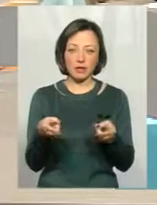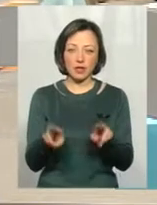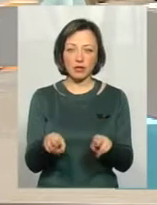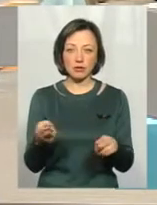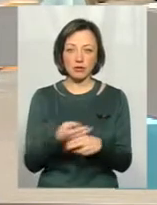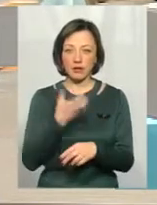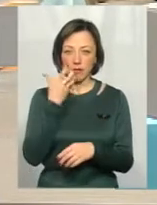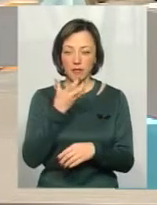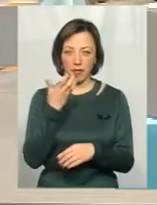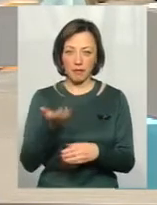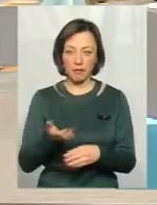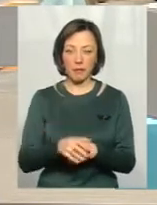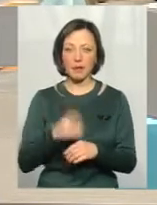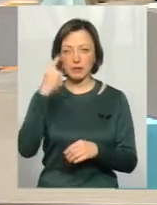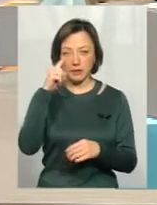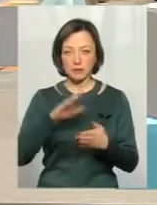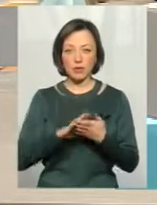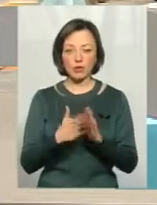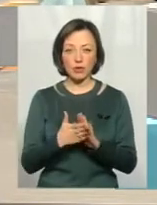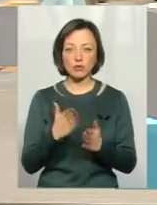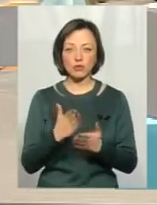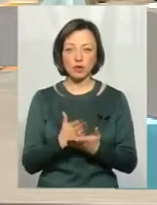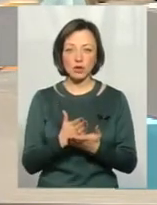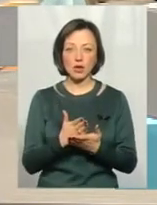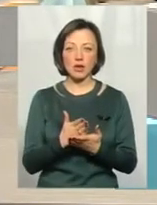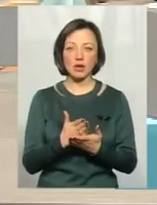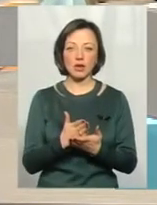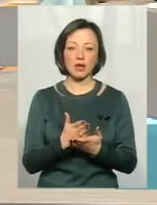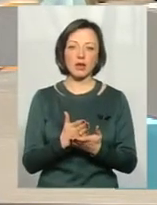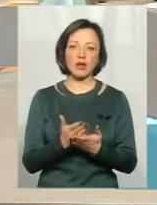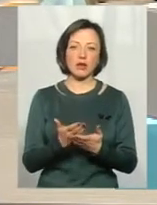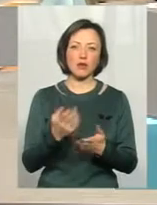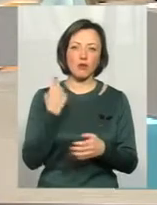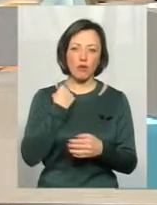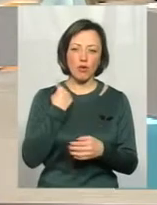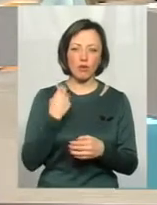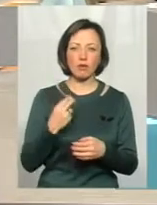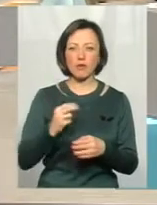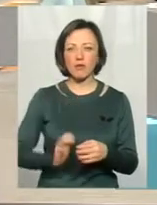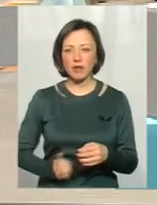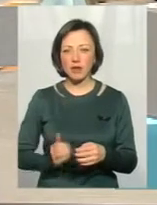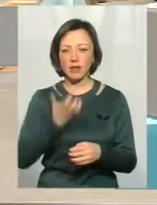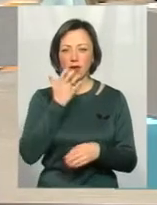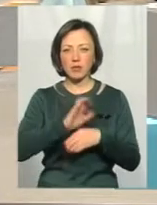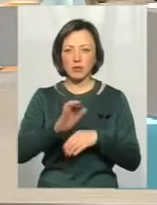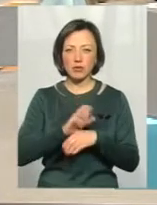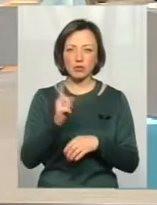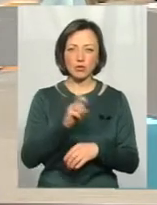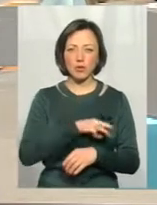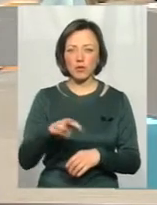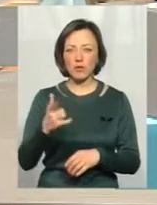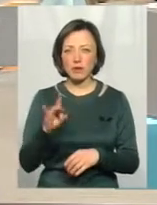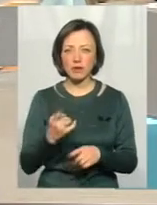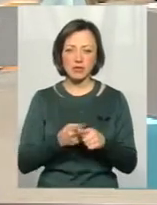без таблопостачання. Знаємо ситуацію з тим, що є таблопостачальна кампанія з боргом більш ніж 100 млн грн. І